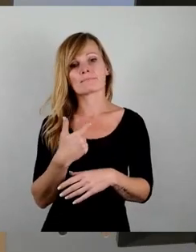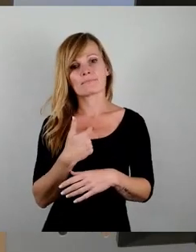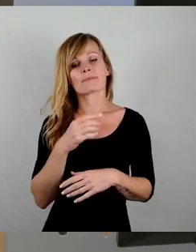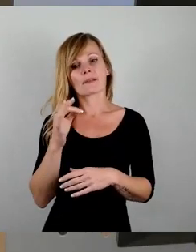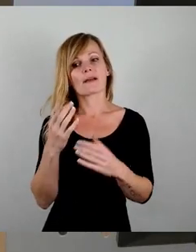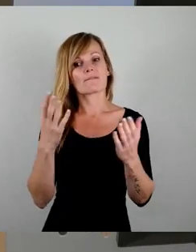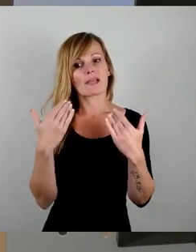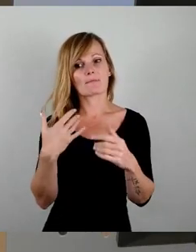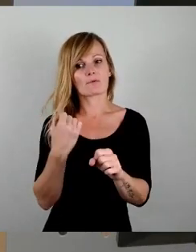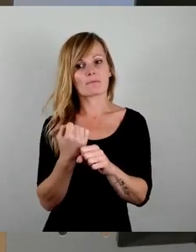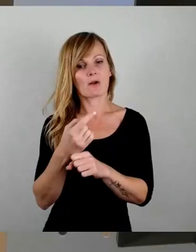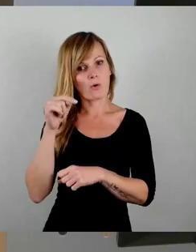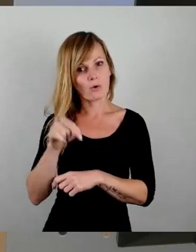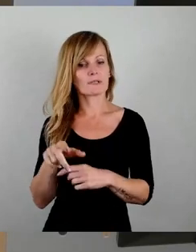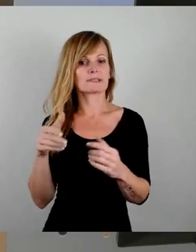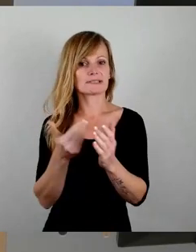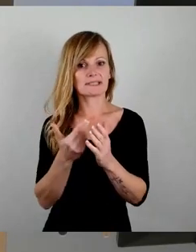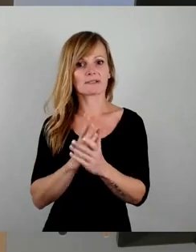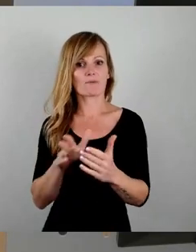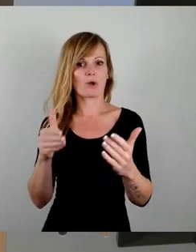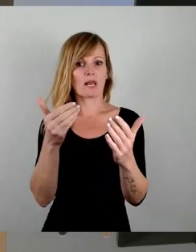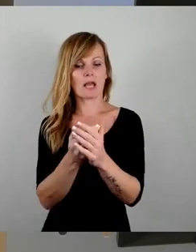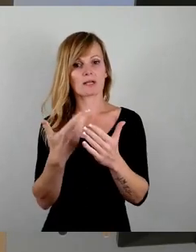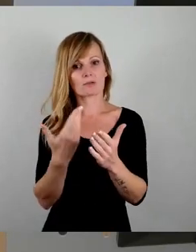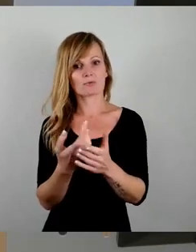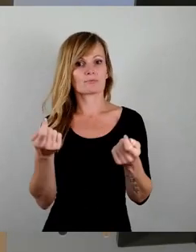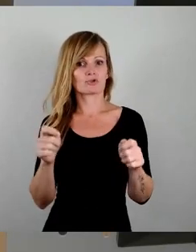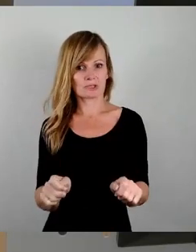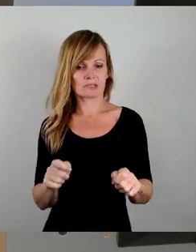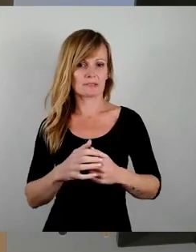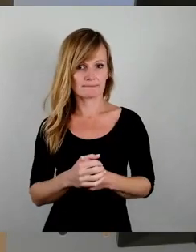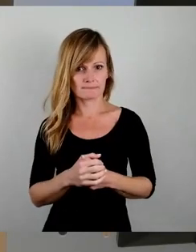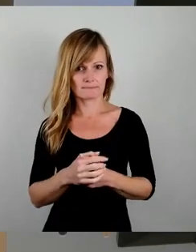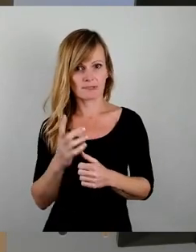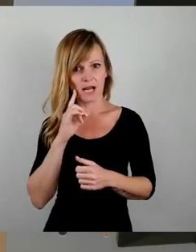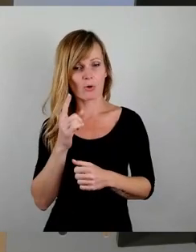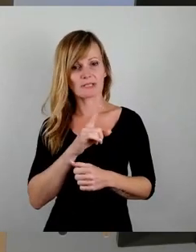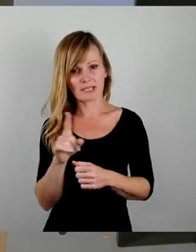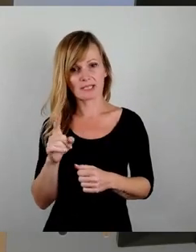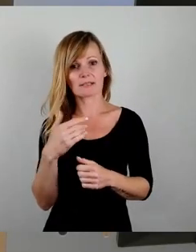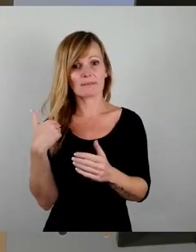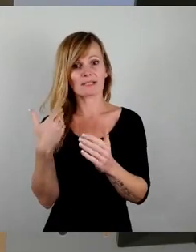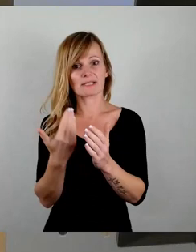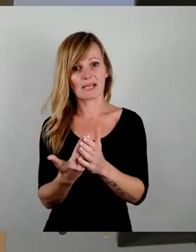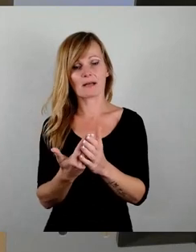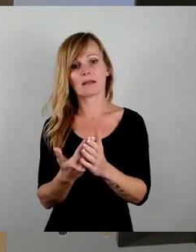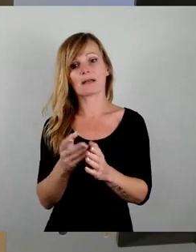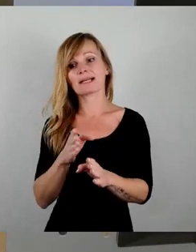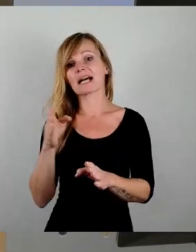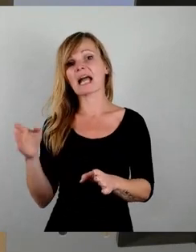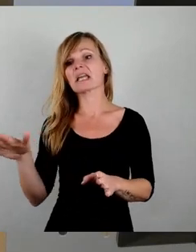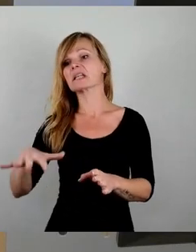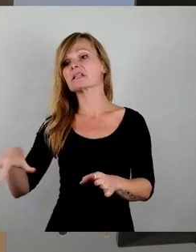wir heute diese Vorlage so beschließen. Und glaube nicht, dass das, was bisher von der rechten Seite gekommen ist, auch nur